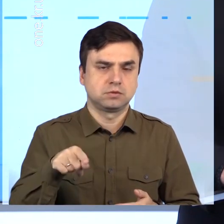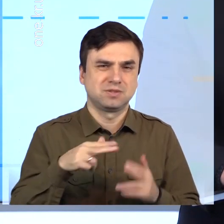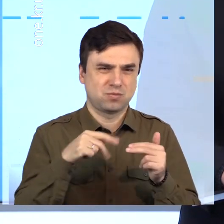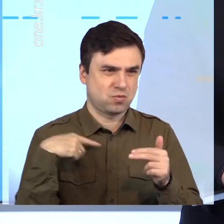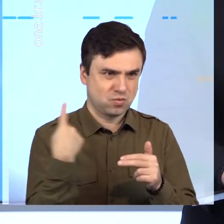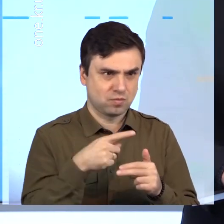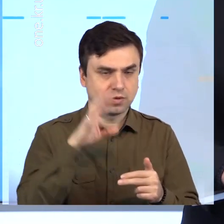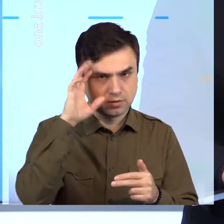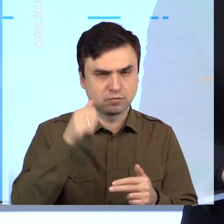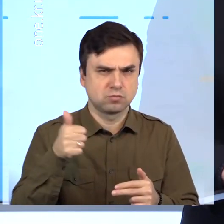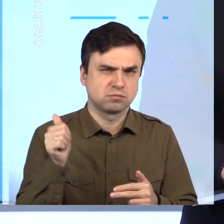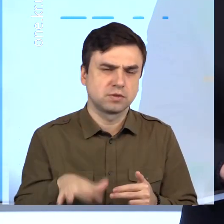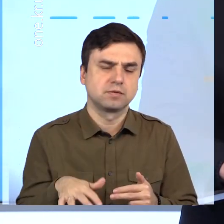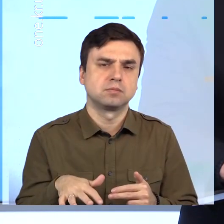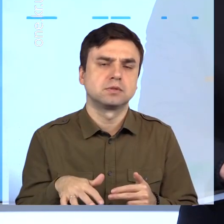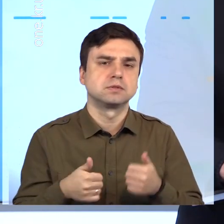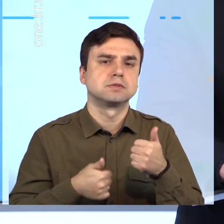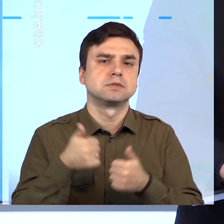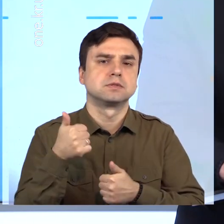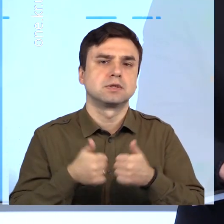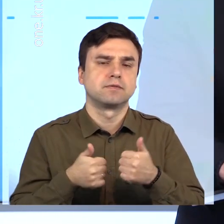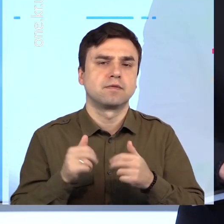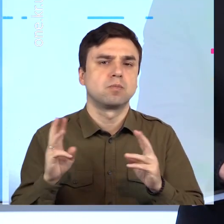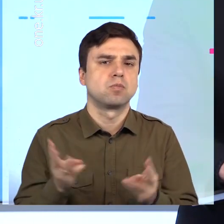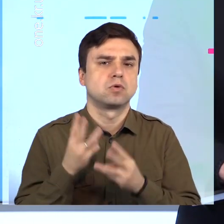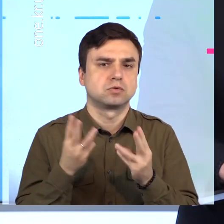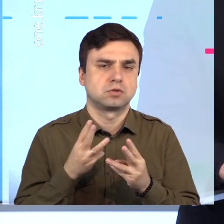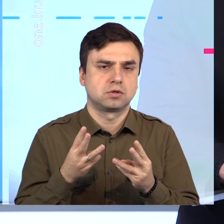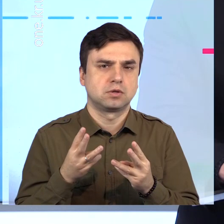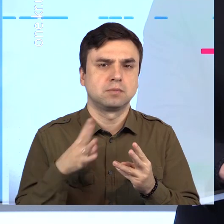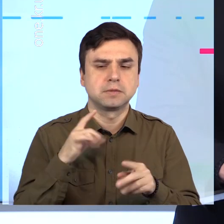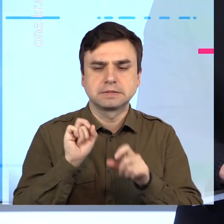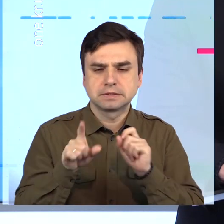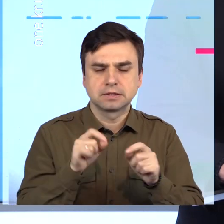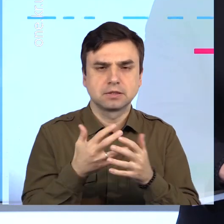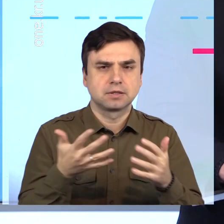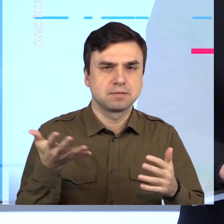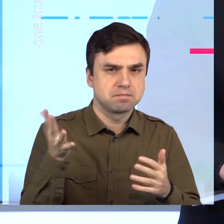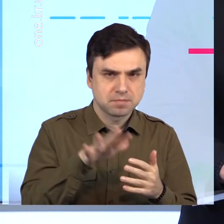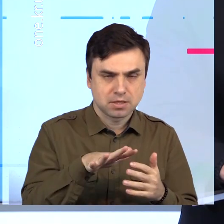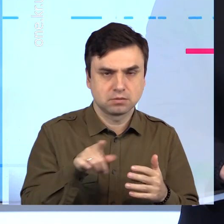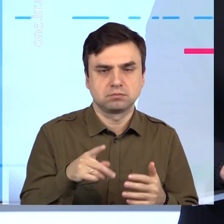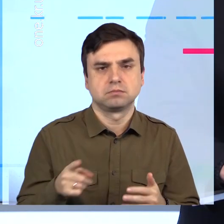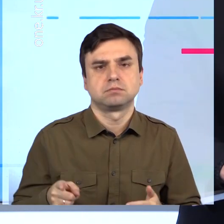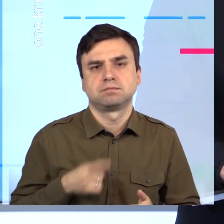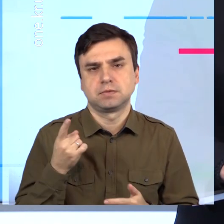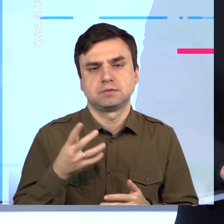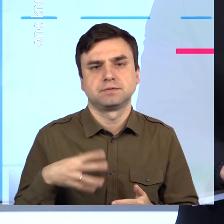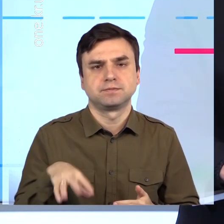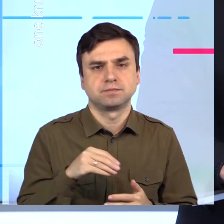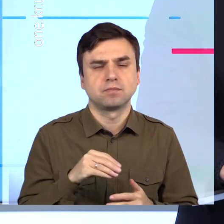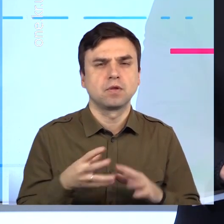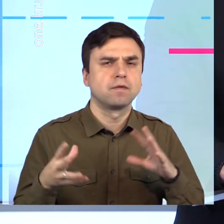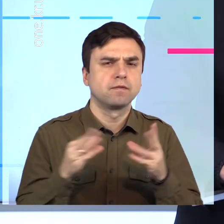В п'яти дисциплінах вони похизувалися своєю підготовкою, вміннями та майстерністю. Всього свій клас показали